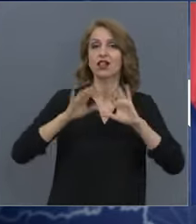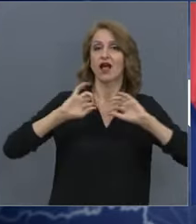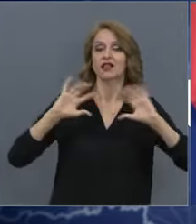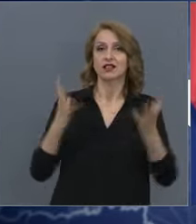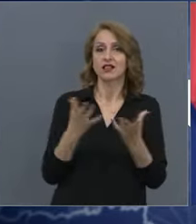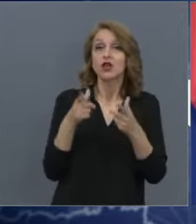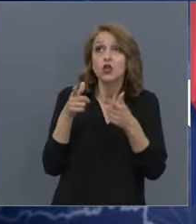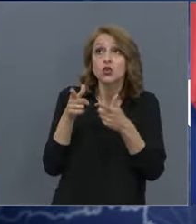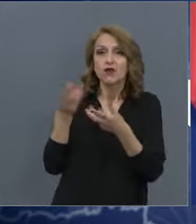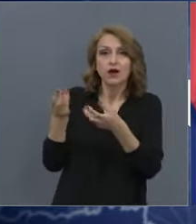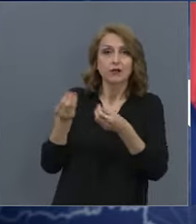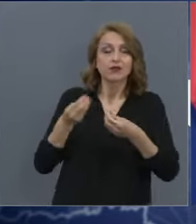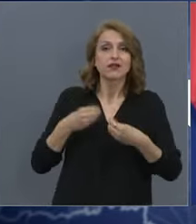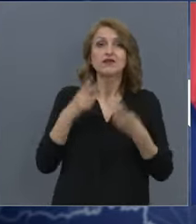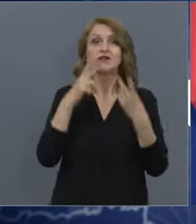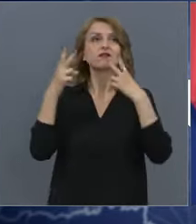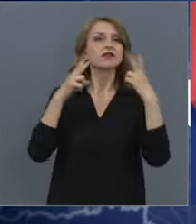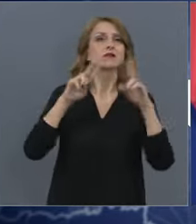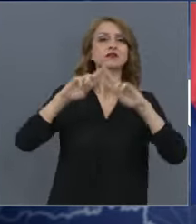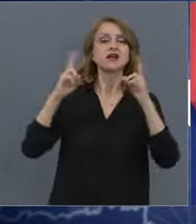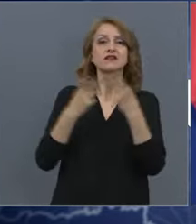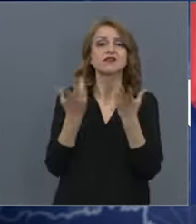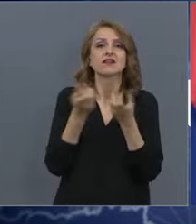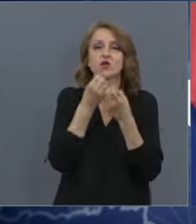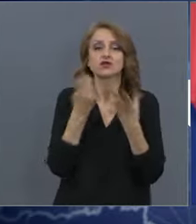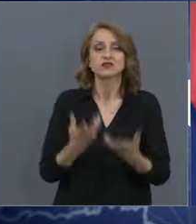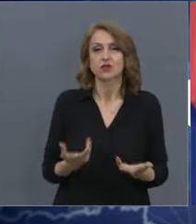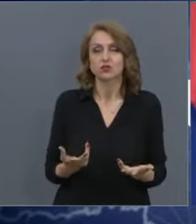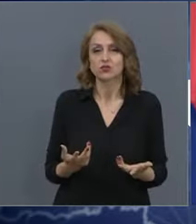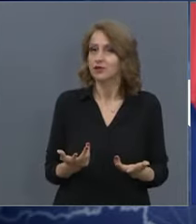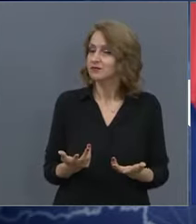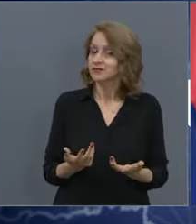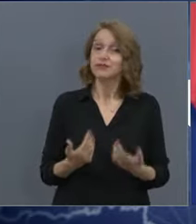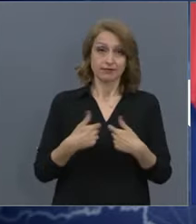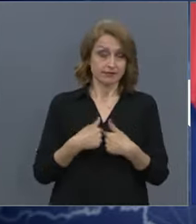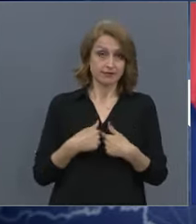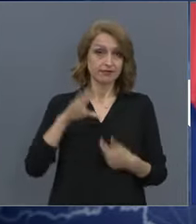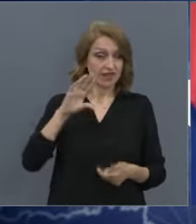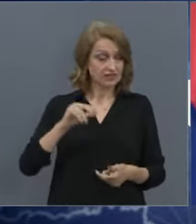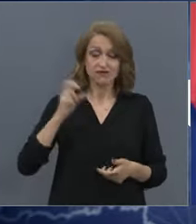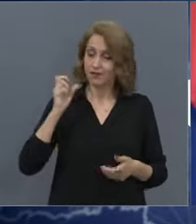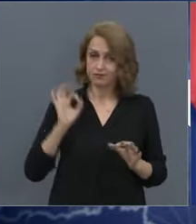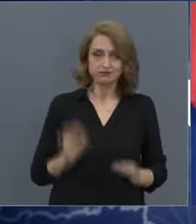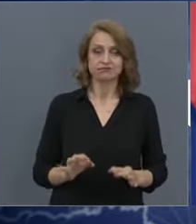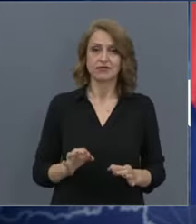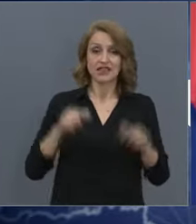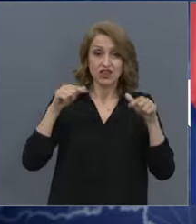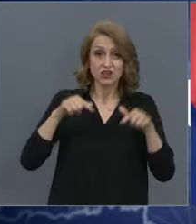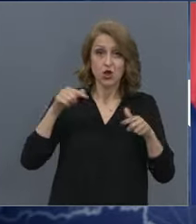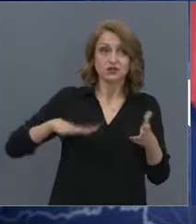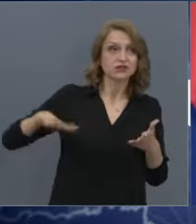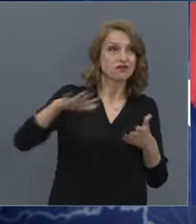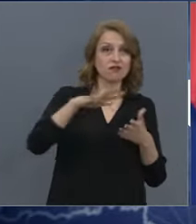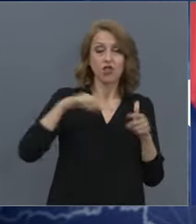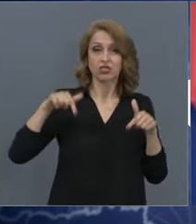Та да видиме какво се случва по света. Аз твърдя, че на този фон най-меките